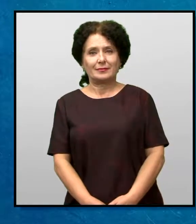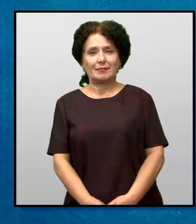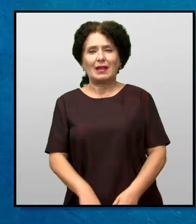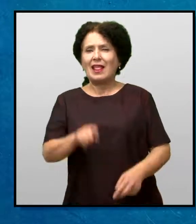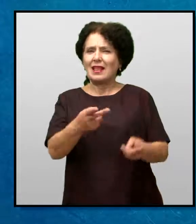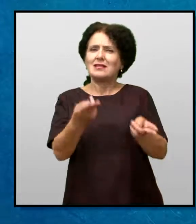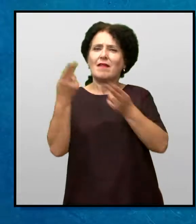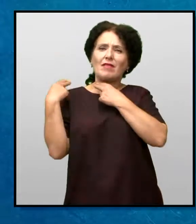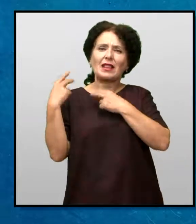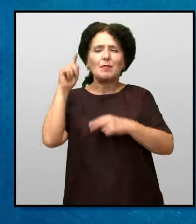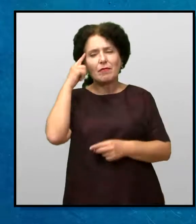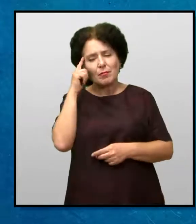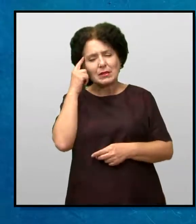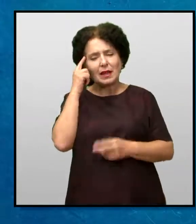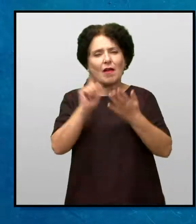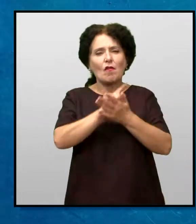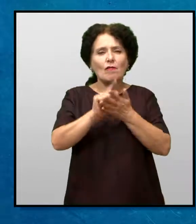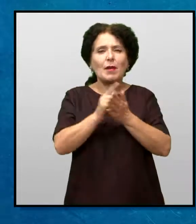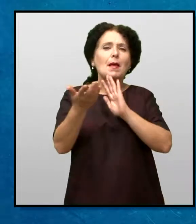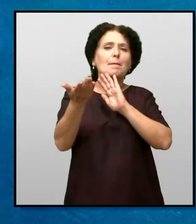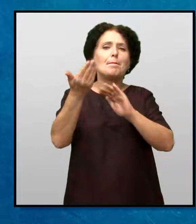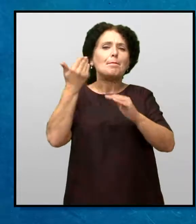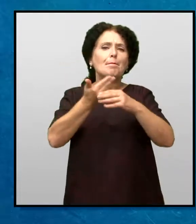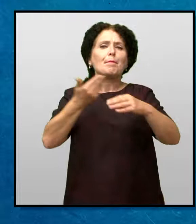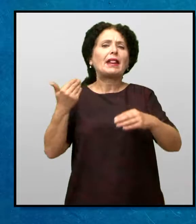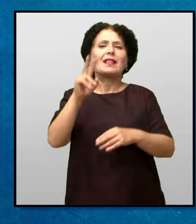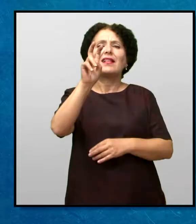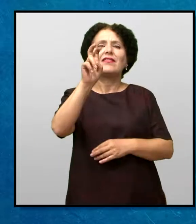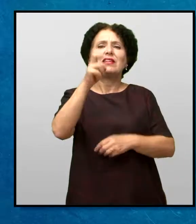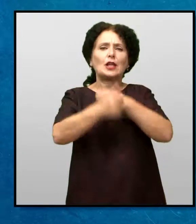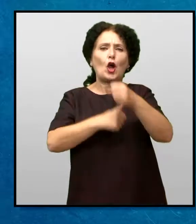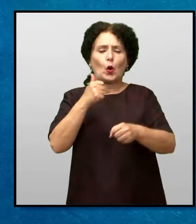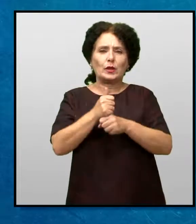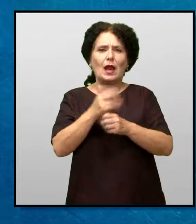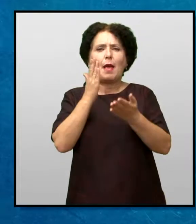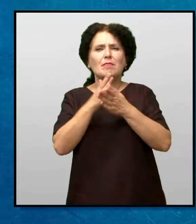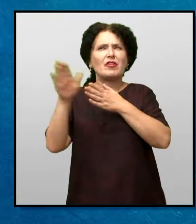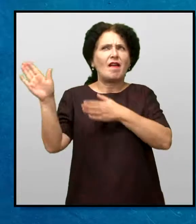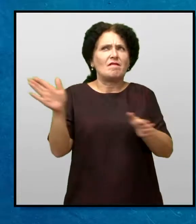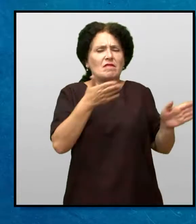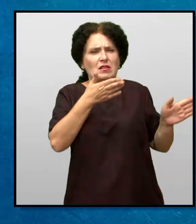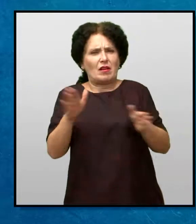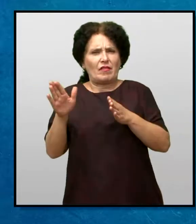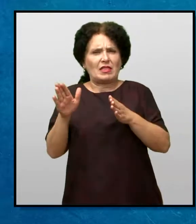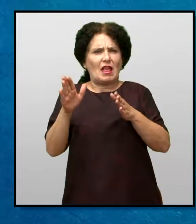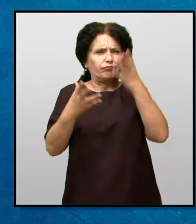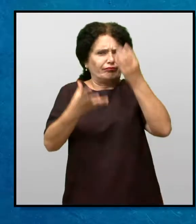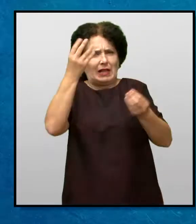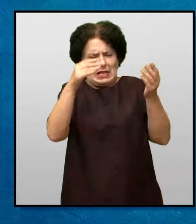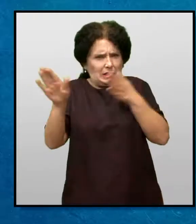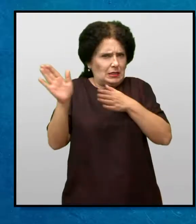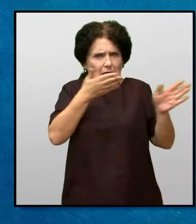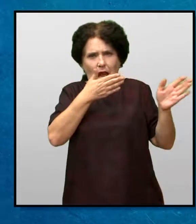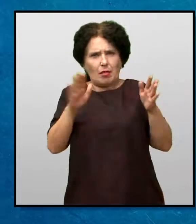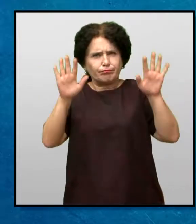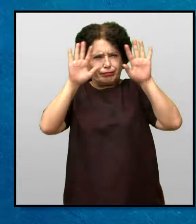Да се вратиме во мислите во времето пред 200 години Беше ветровита есенска вечер и